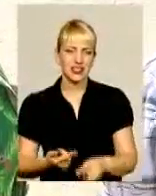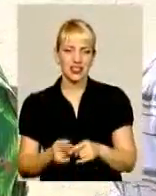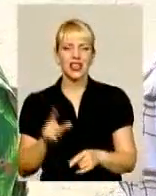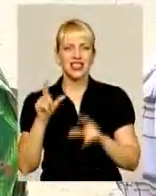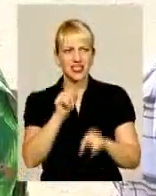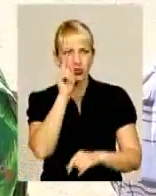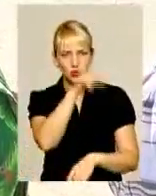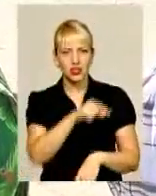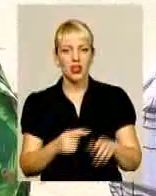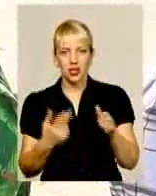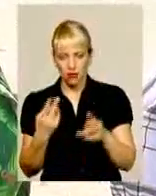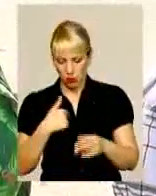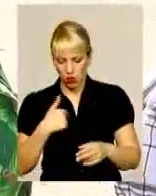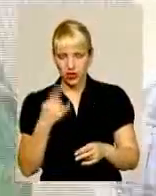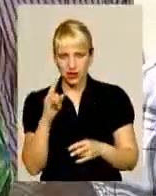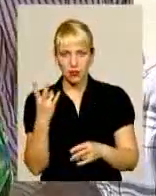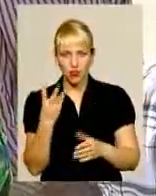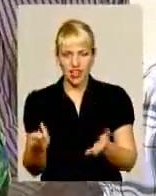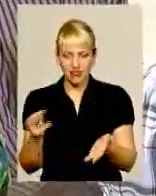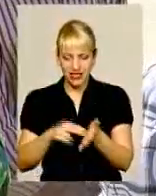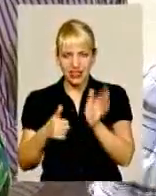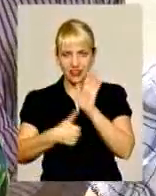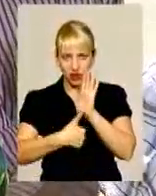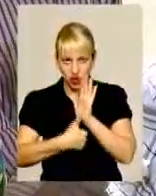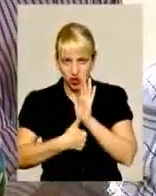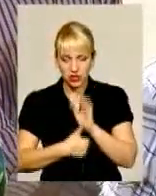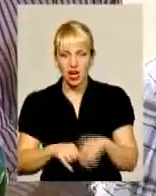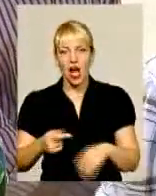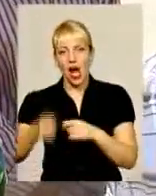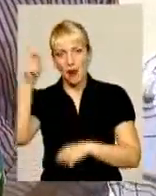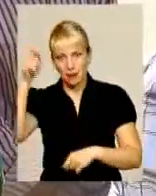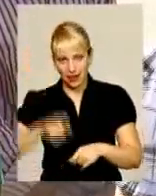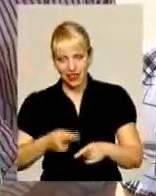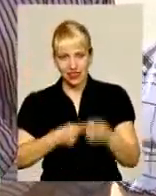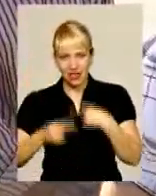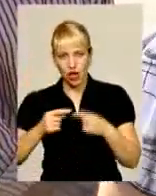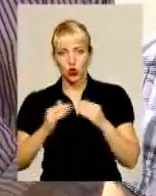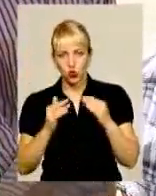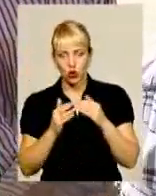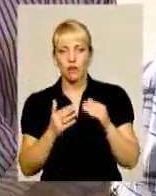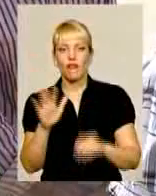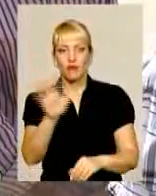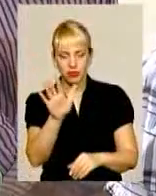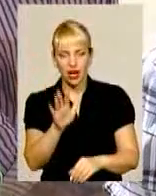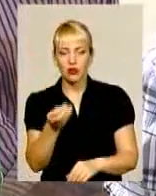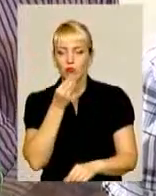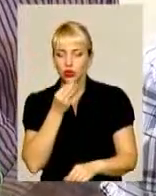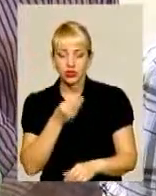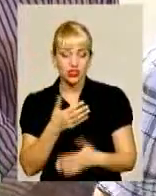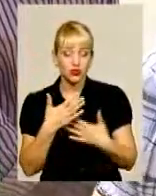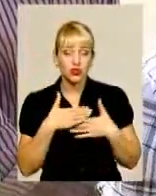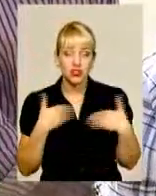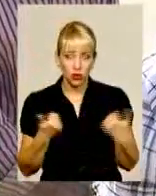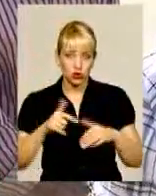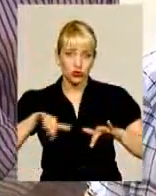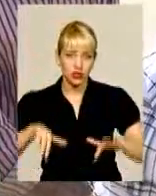школу, в 6 годин моя має дитина встати, часа 5 приїде додому, поїсть, навіть уроків не схоче моя дитина робити.